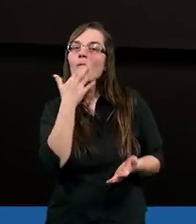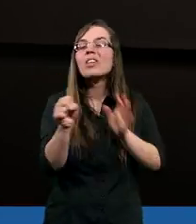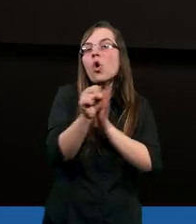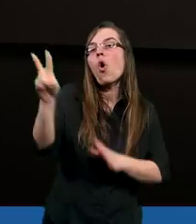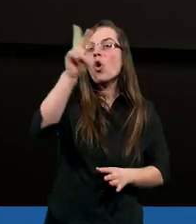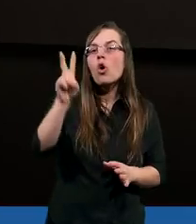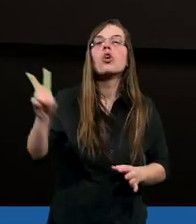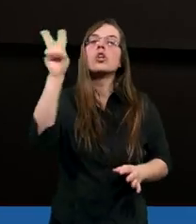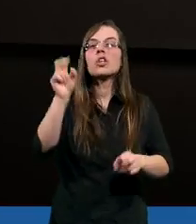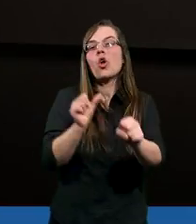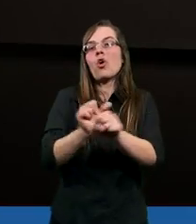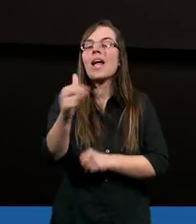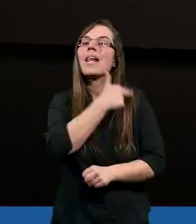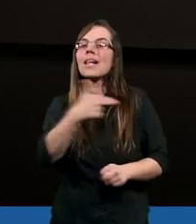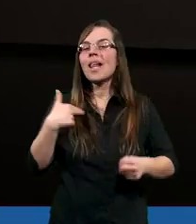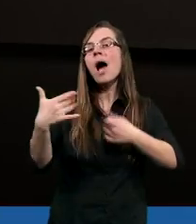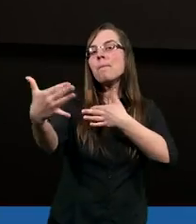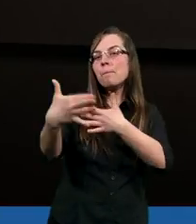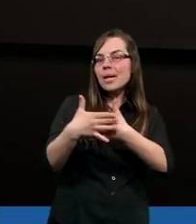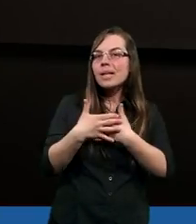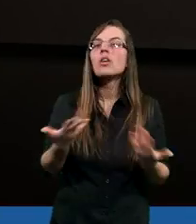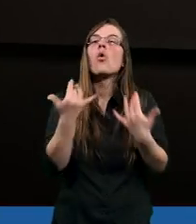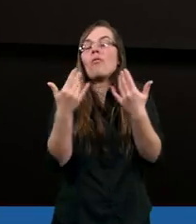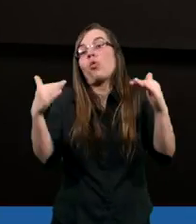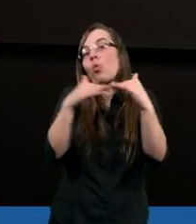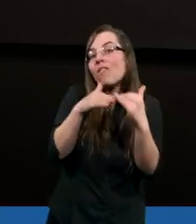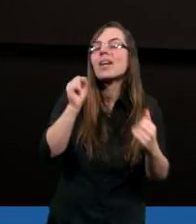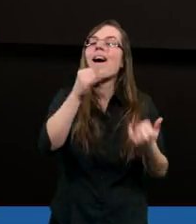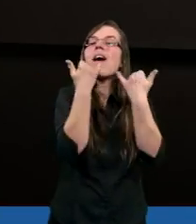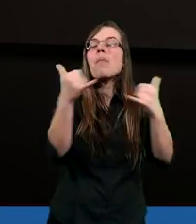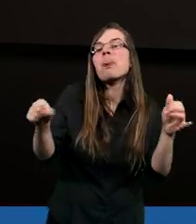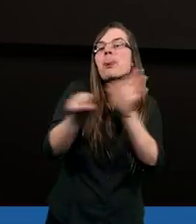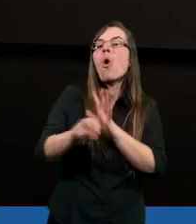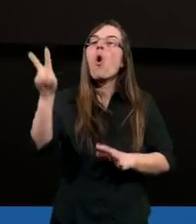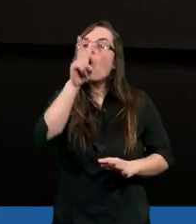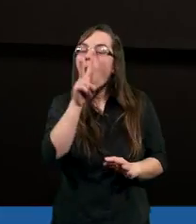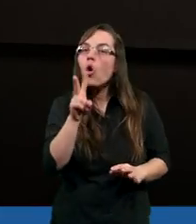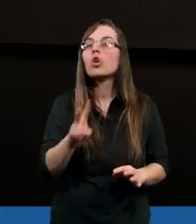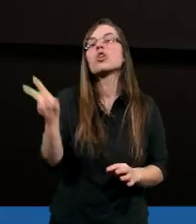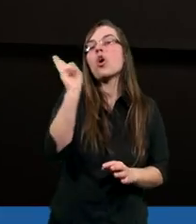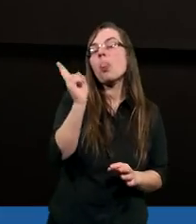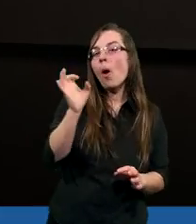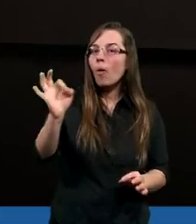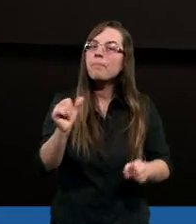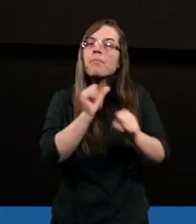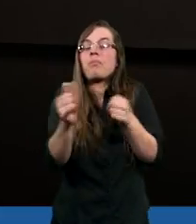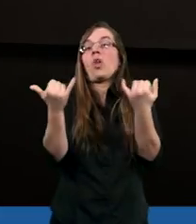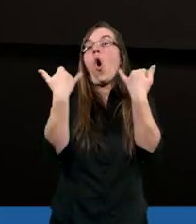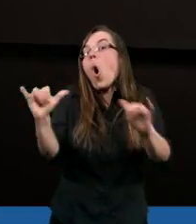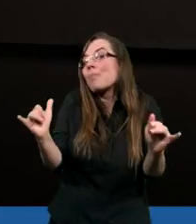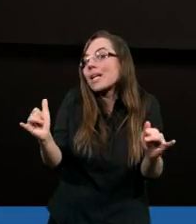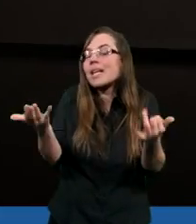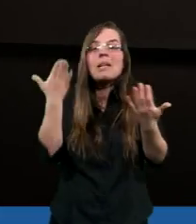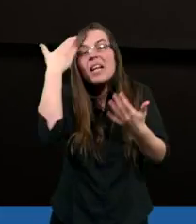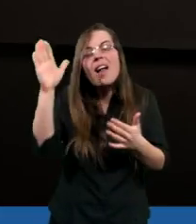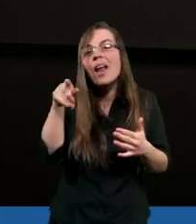do kogoś, kto jest nam bliski, równy, a inaczej do kogoś, kto jest obcy,